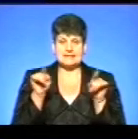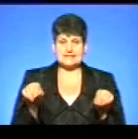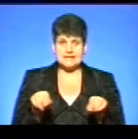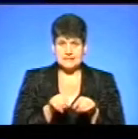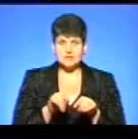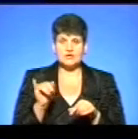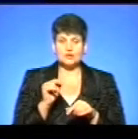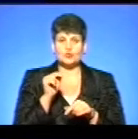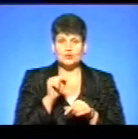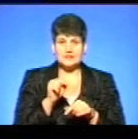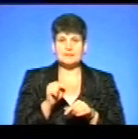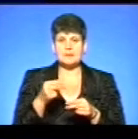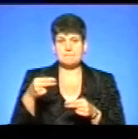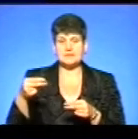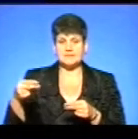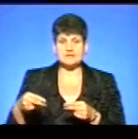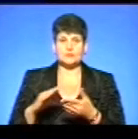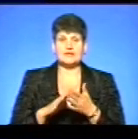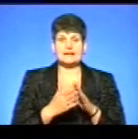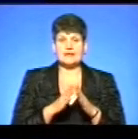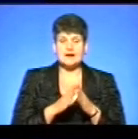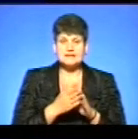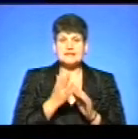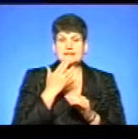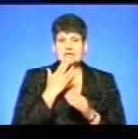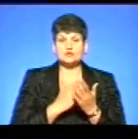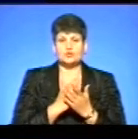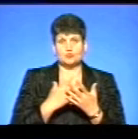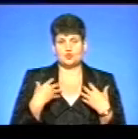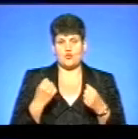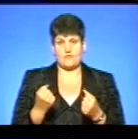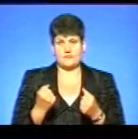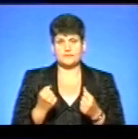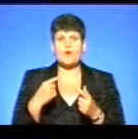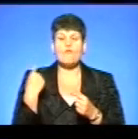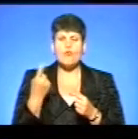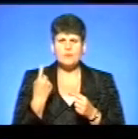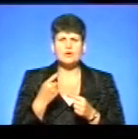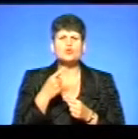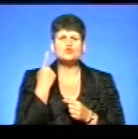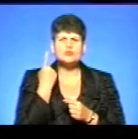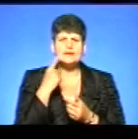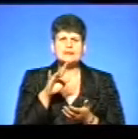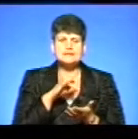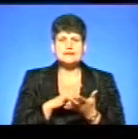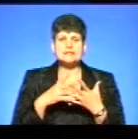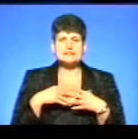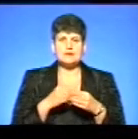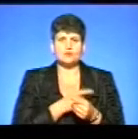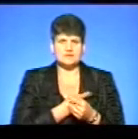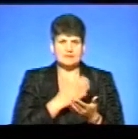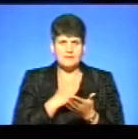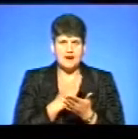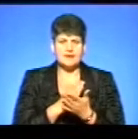ліцензію, ми підписуємо декларацію з Національною службою здоров'я. Така процедура. От в області хоча б один центр сімейної медицини вже має цю